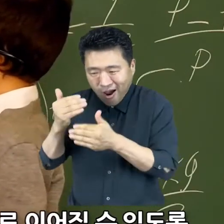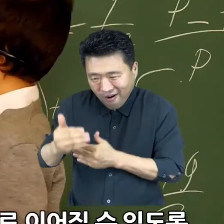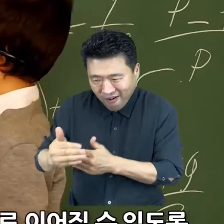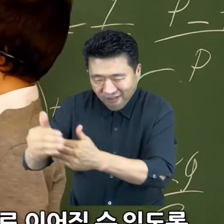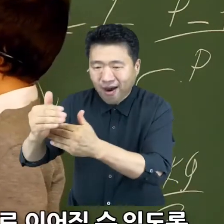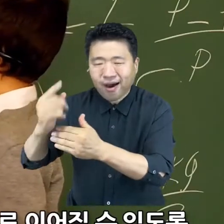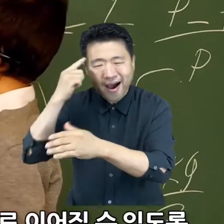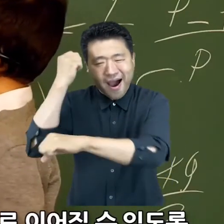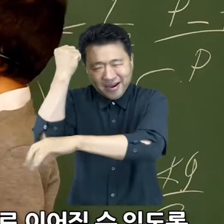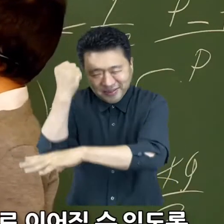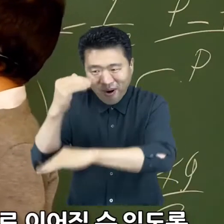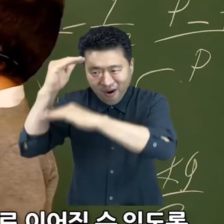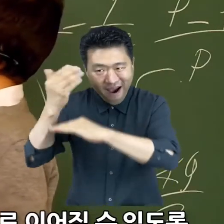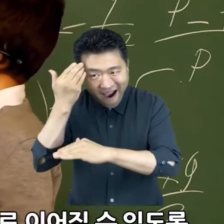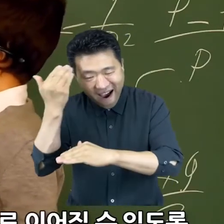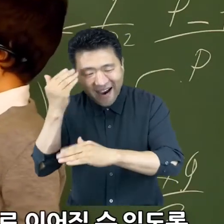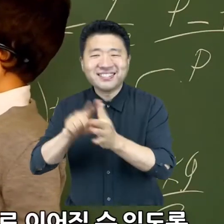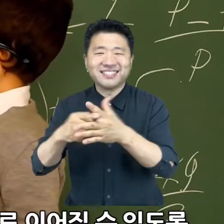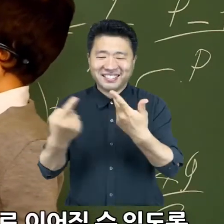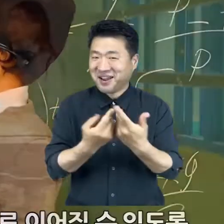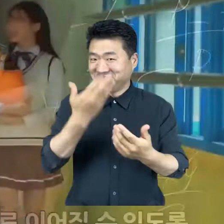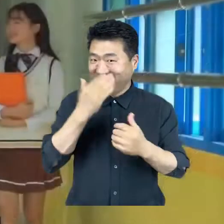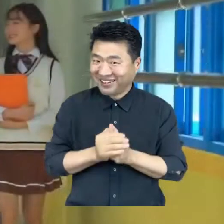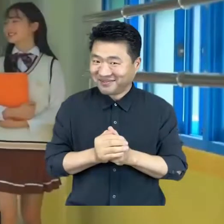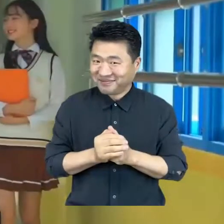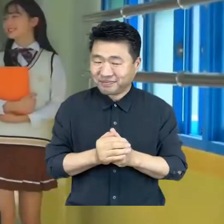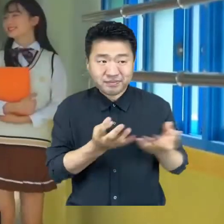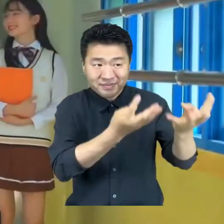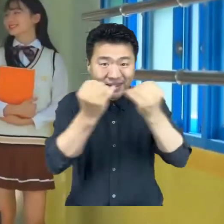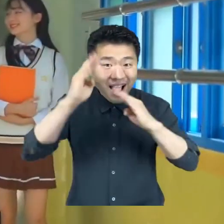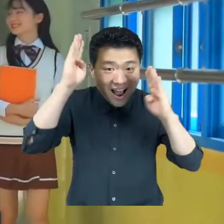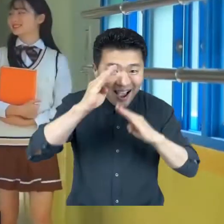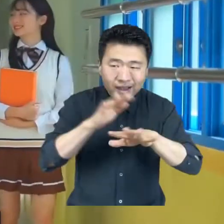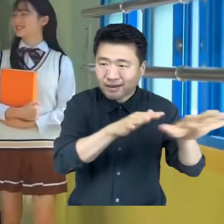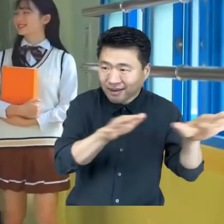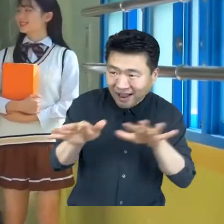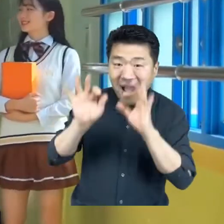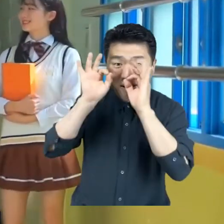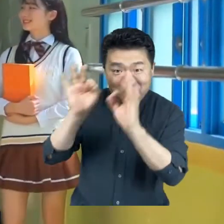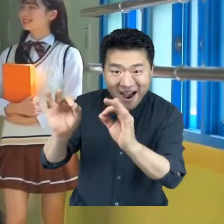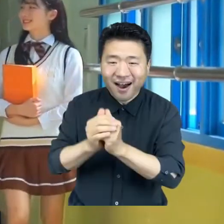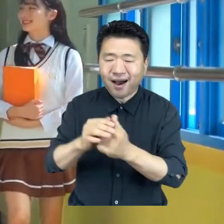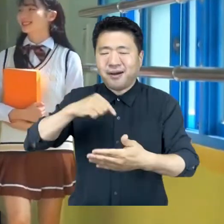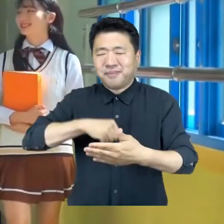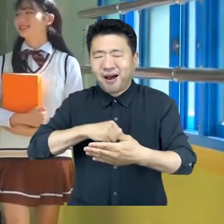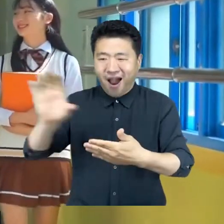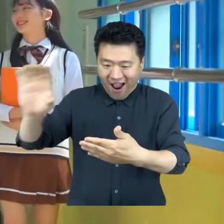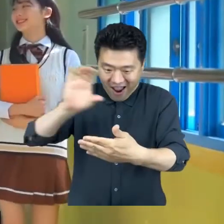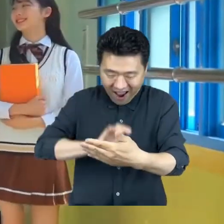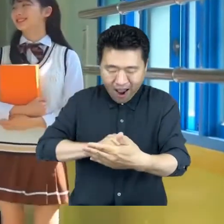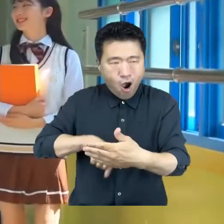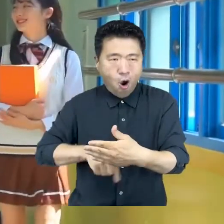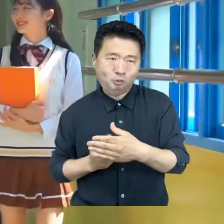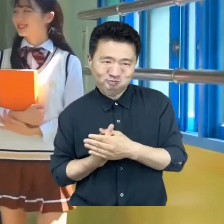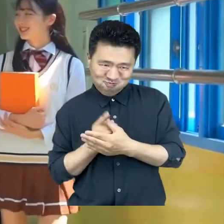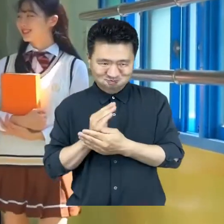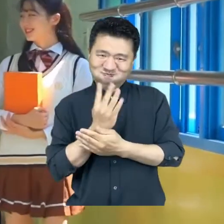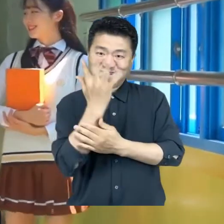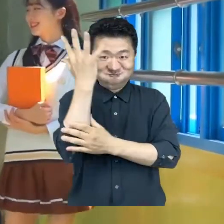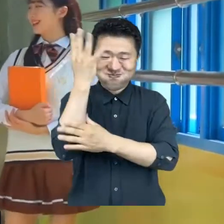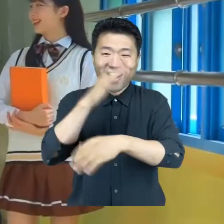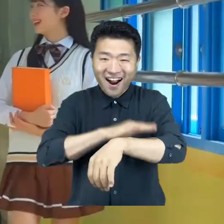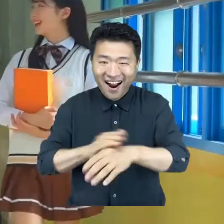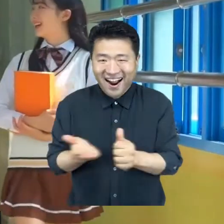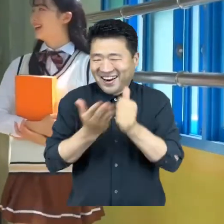과정에서 필요한 기본 개념들의 이해를 돕는다. 많은 청소년 독자들이 이 책을 통해 마음속에 수학의 씨앗을 심어